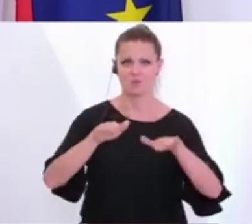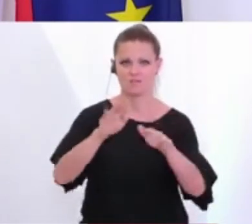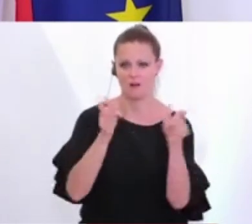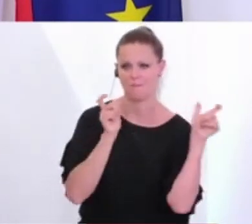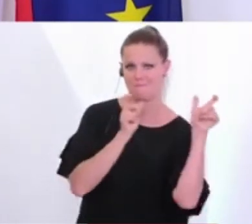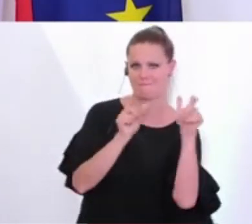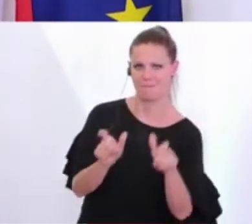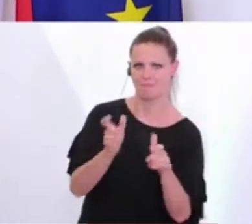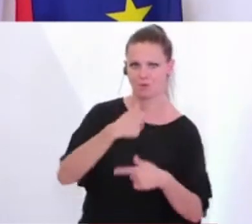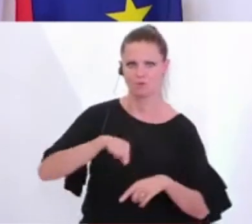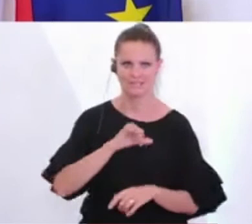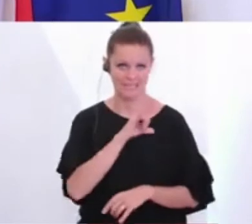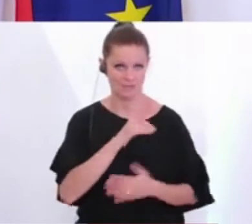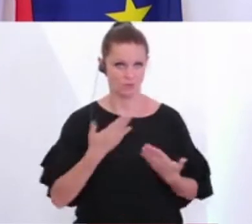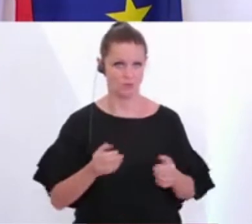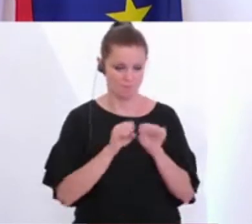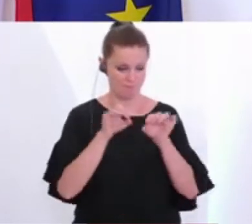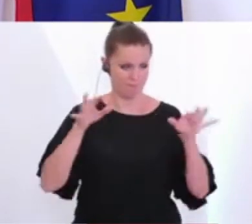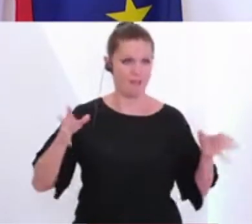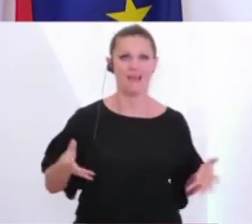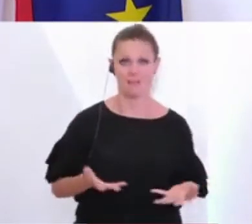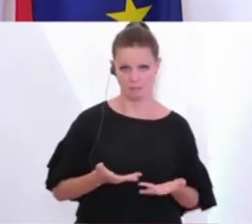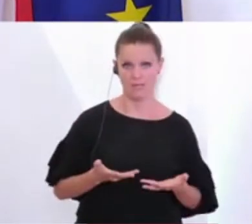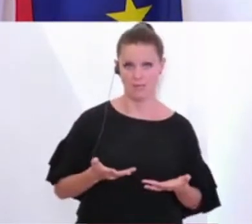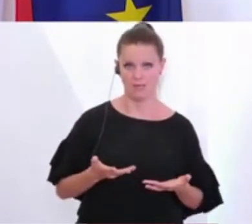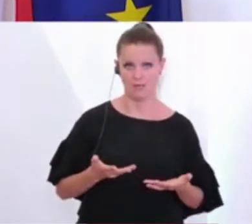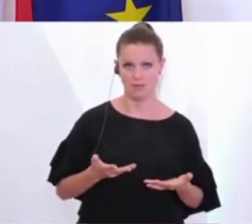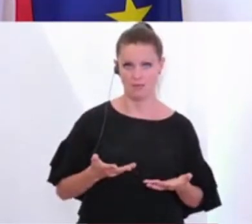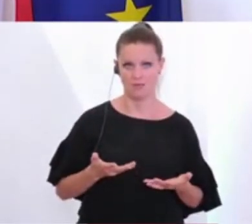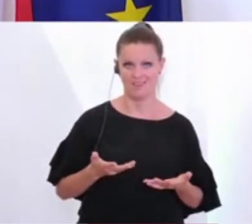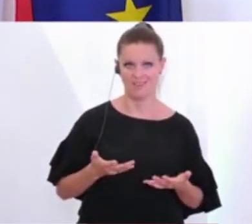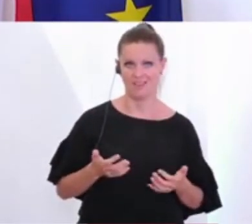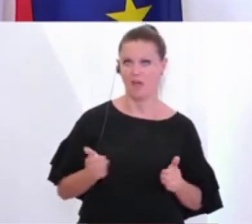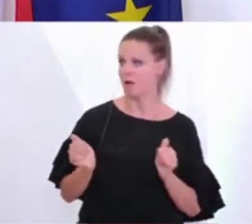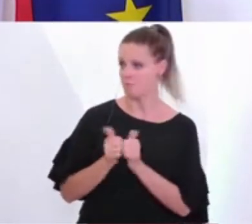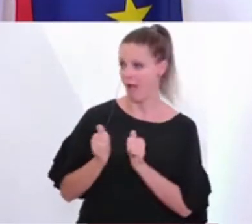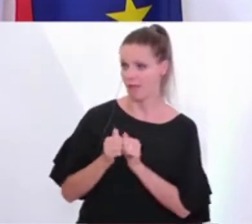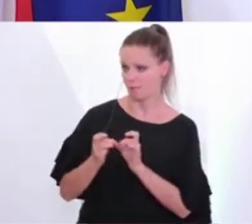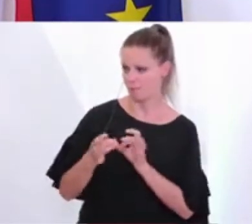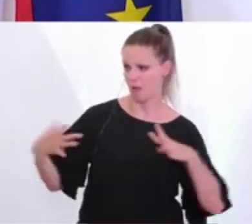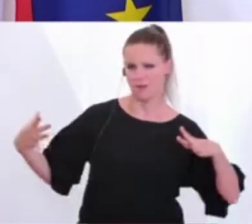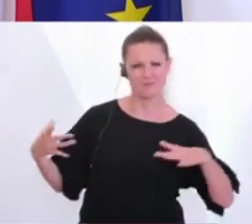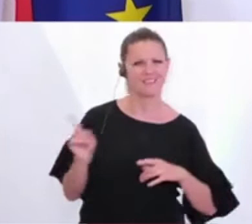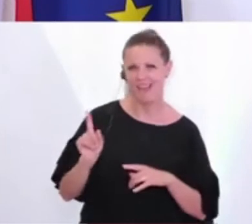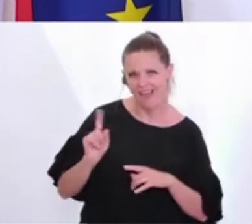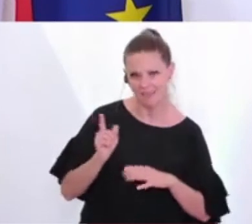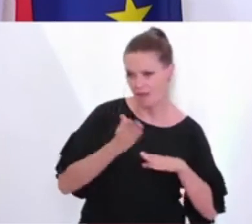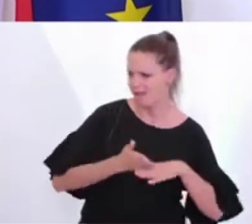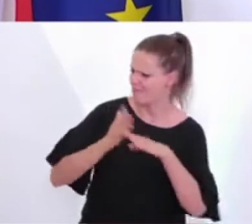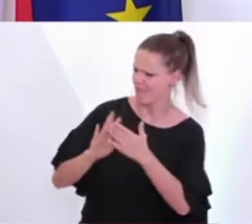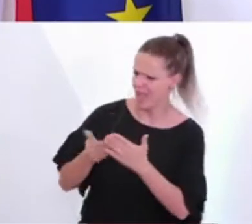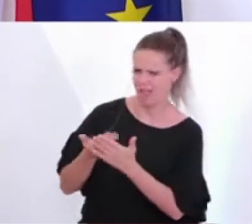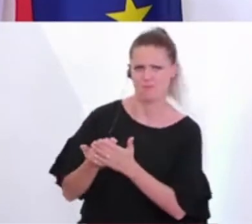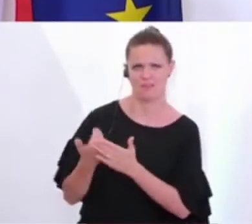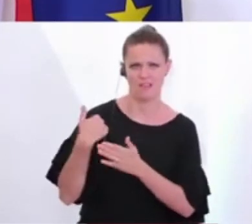von uns allen. Denn die Pandemie konnte uns auch nie von unseren Partnern am Balkan trennen. Wir haben immer wieder Hilfe angeboten. Das war auch